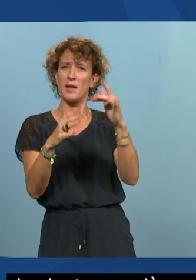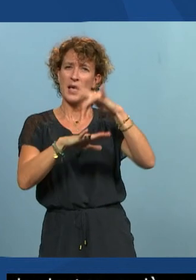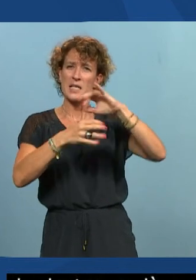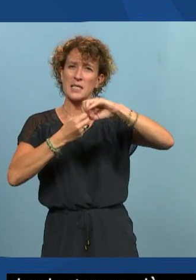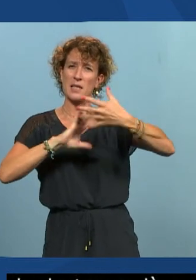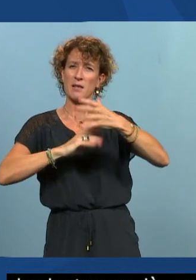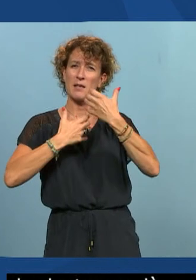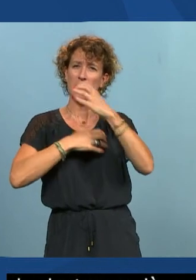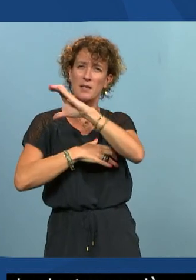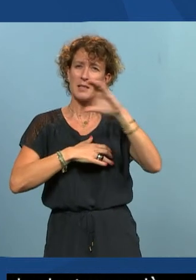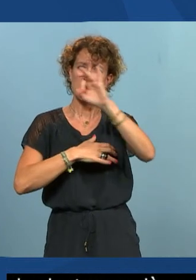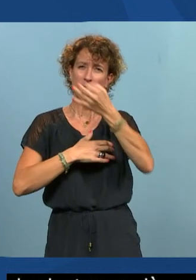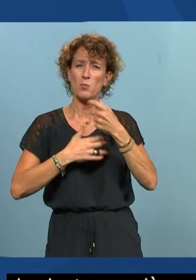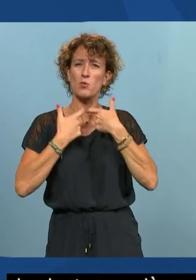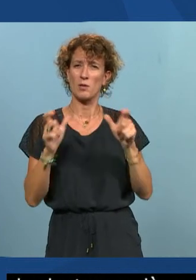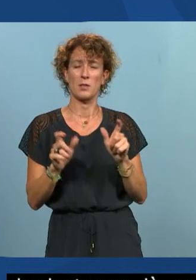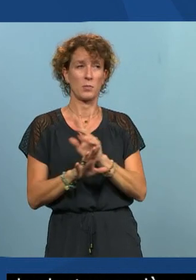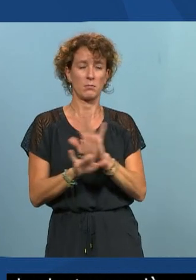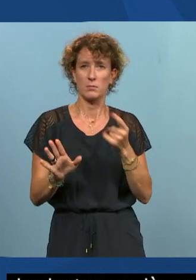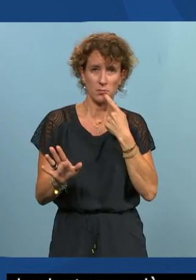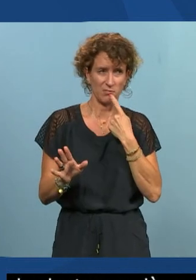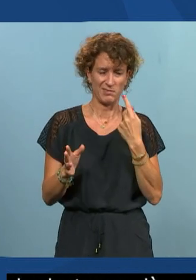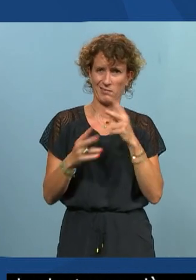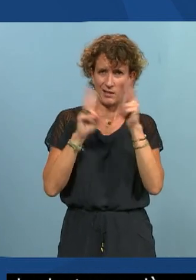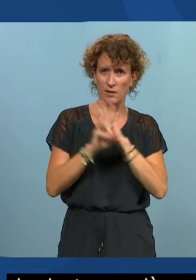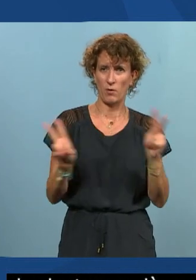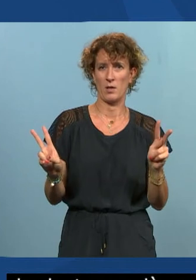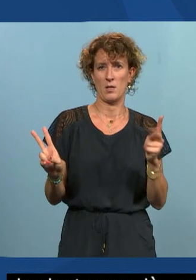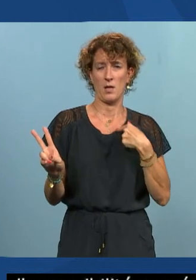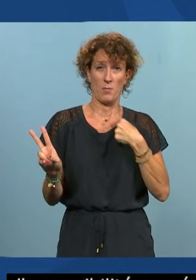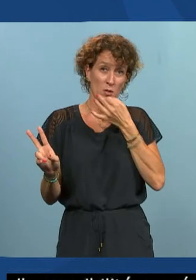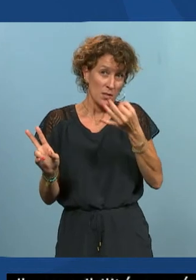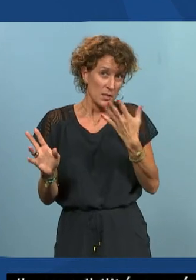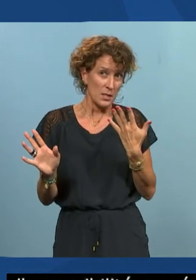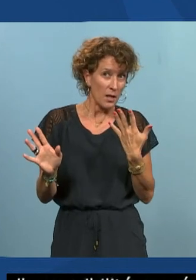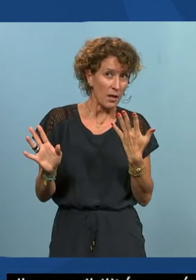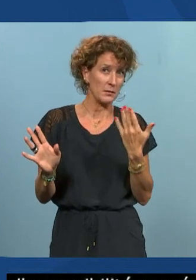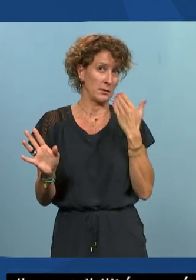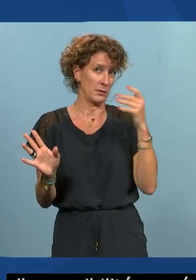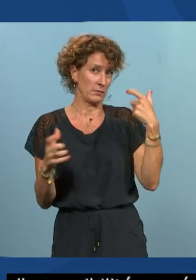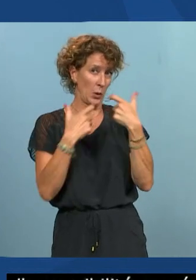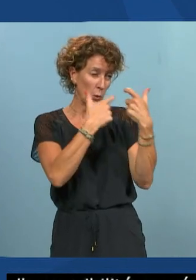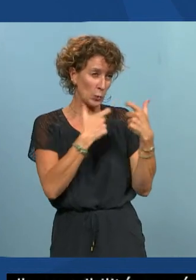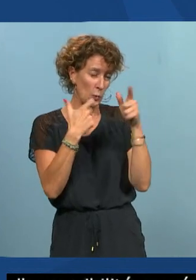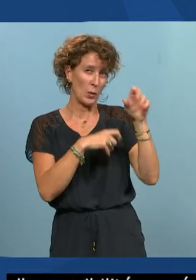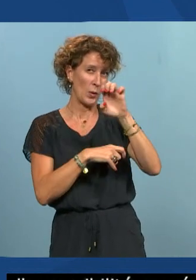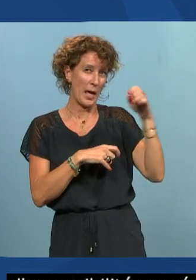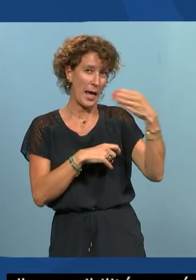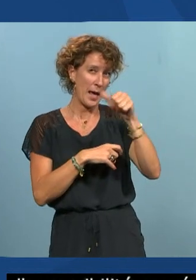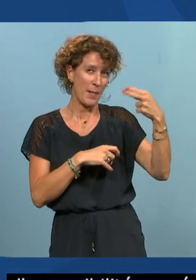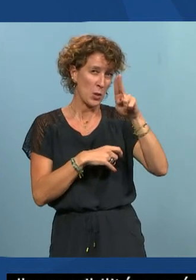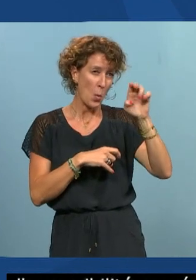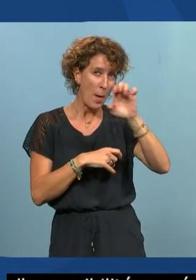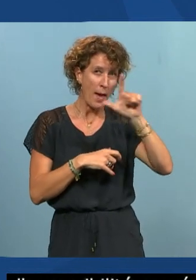la même chose rendre un site accessible c'est le concevoir accessible et là je parle sous contrôle des manuels il faut